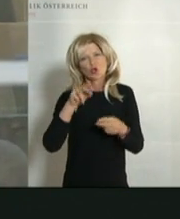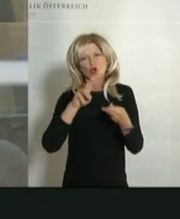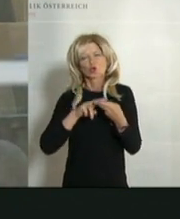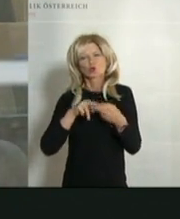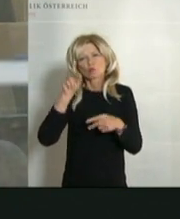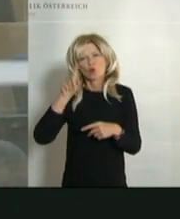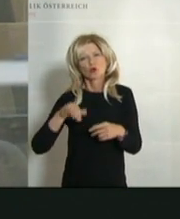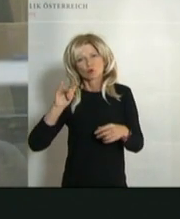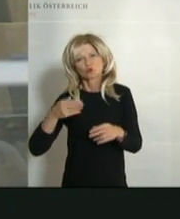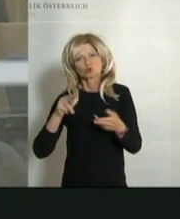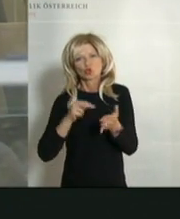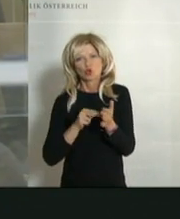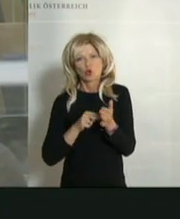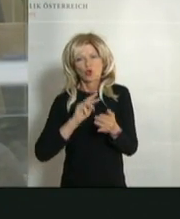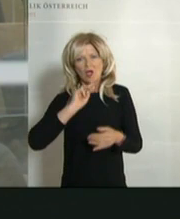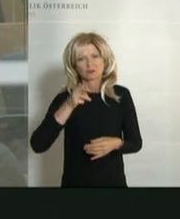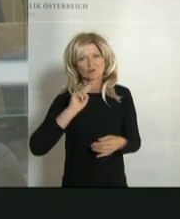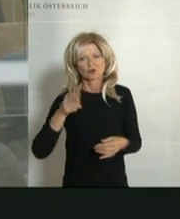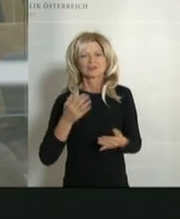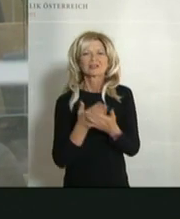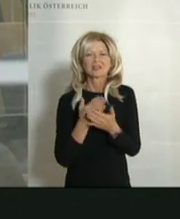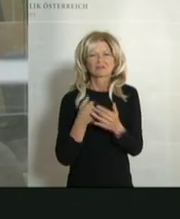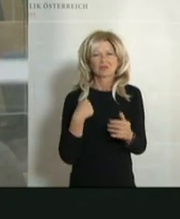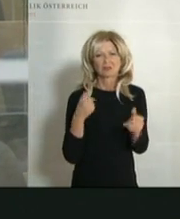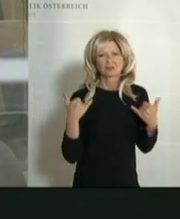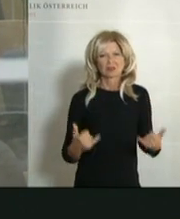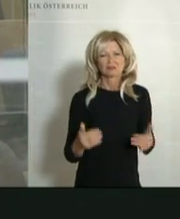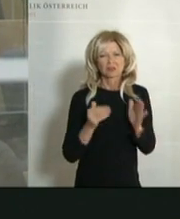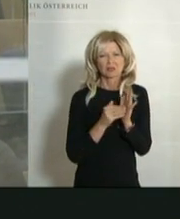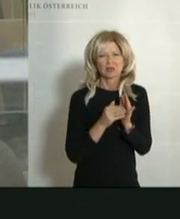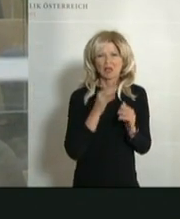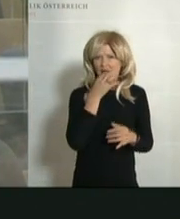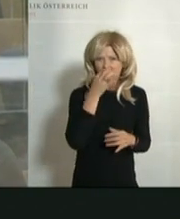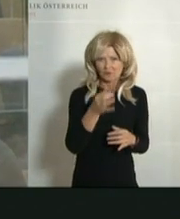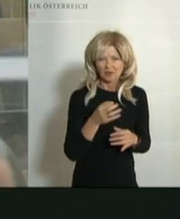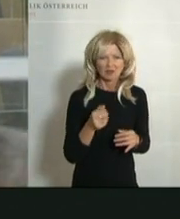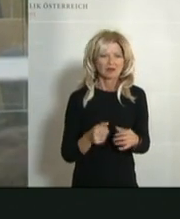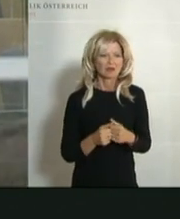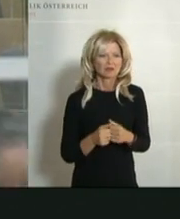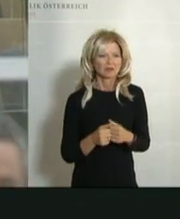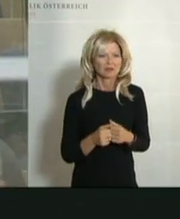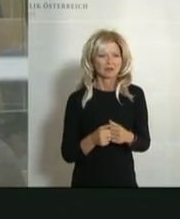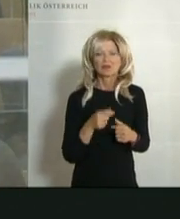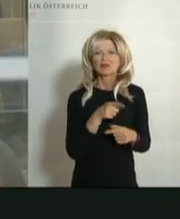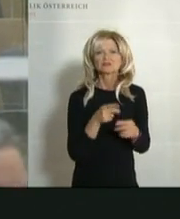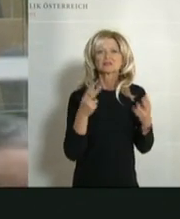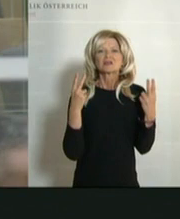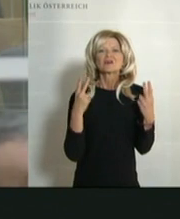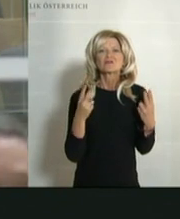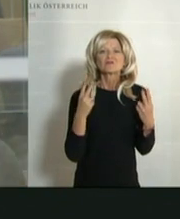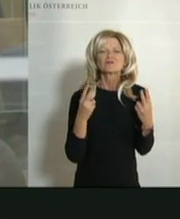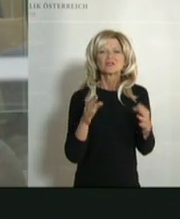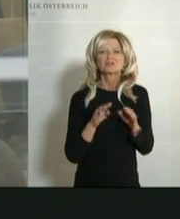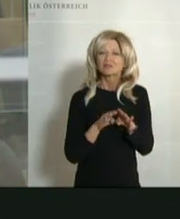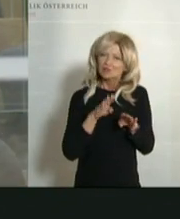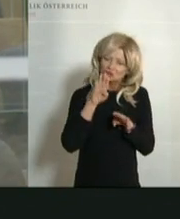beantworten gilt. Und deswegen finde ich die heute Dringliche Anfrage einen wichtigen weiteren Schritt am Weg einer notwendigen